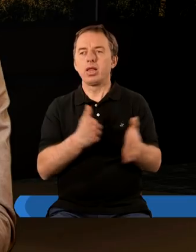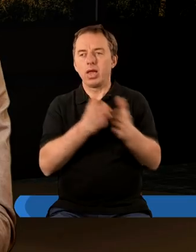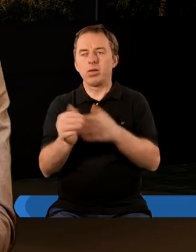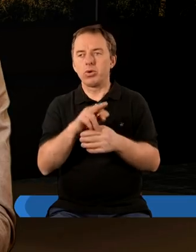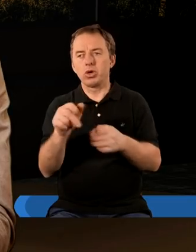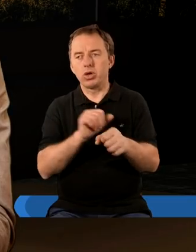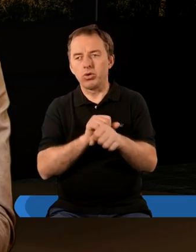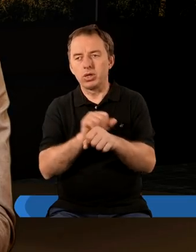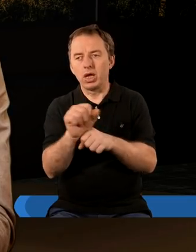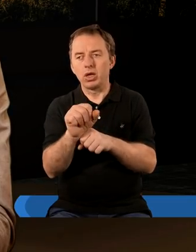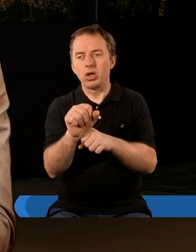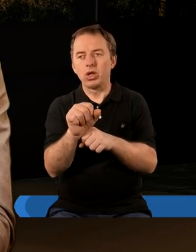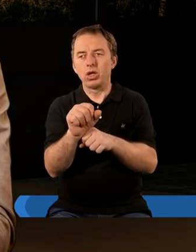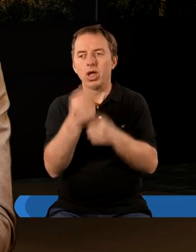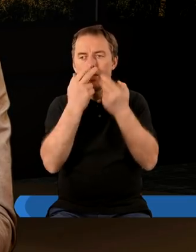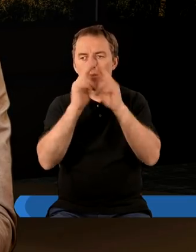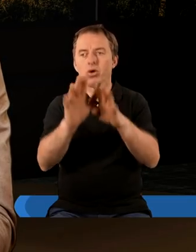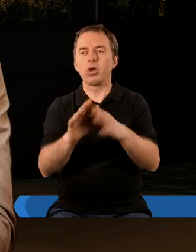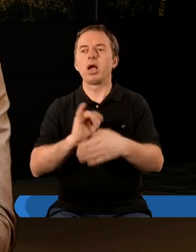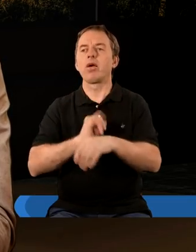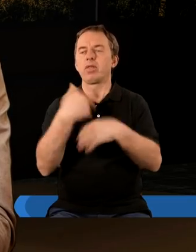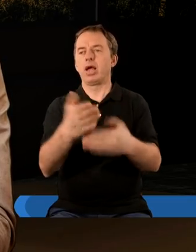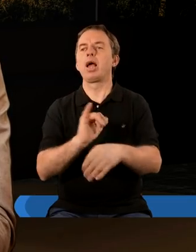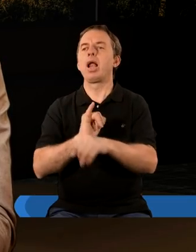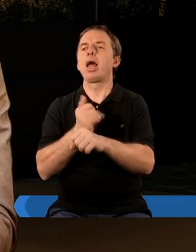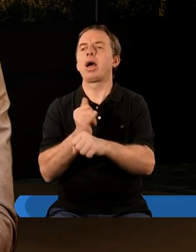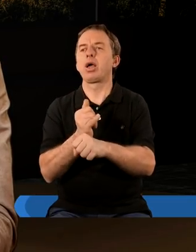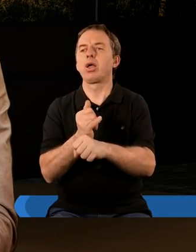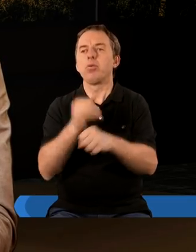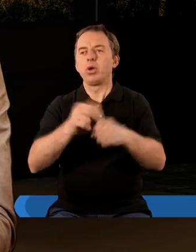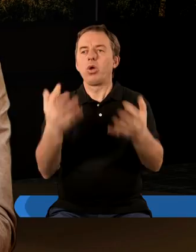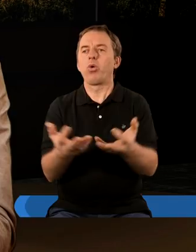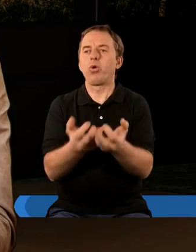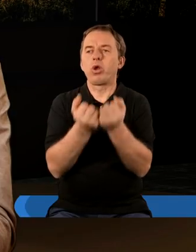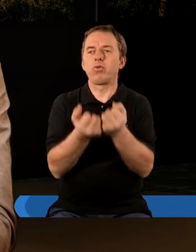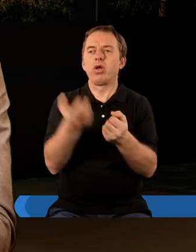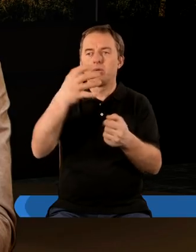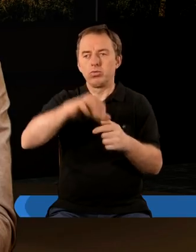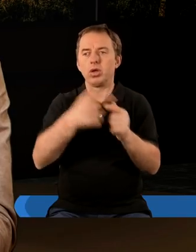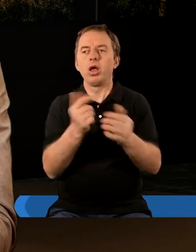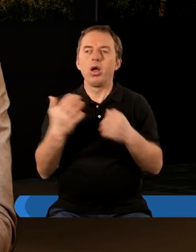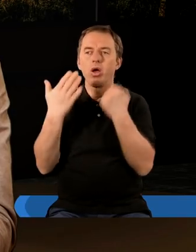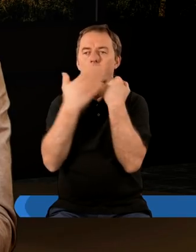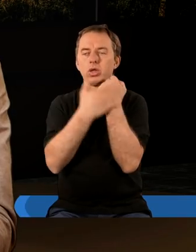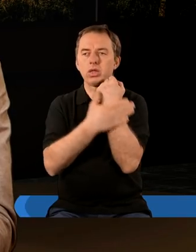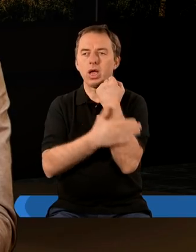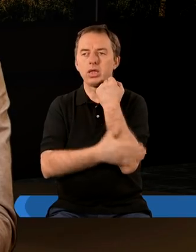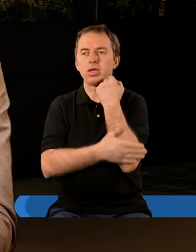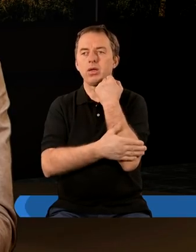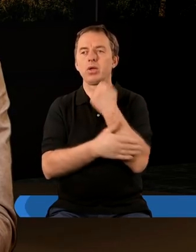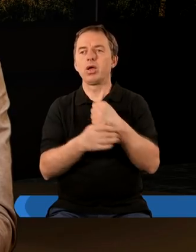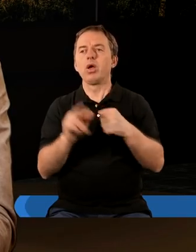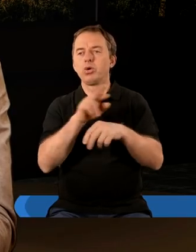Następną rzeczą jest ukazanie lekarstwa, czegoś, co może uratować zbór i tym ostatecznym,